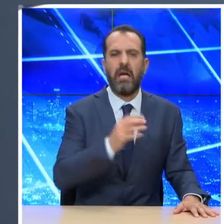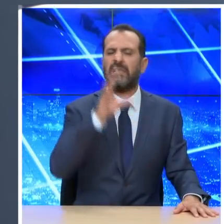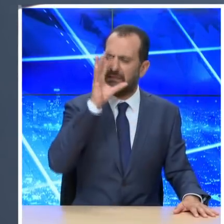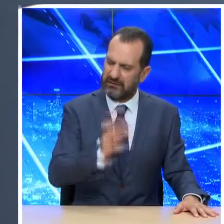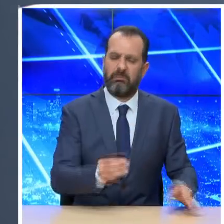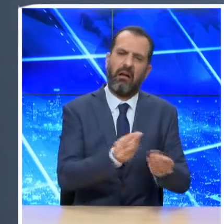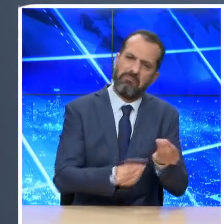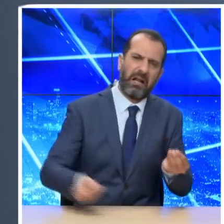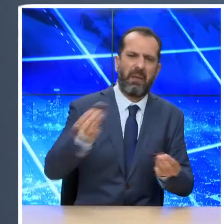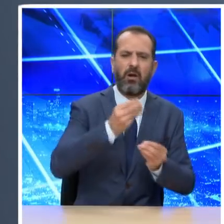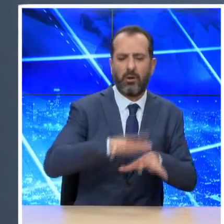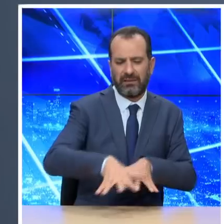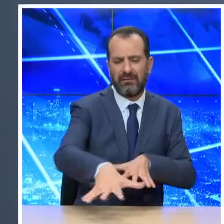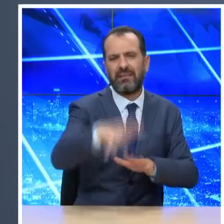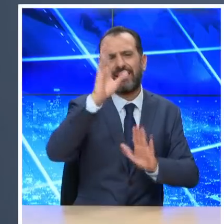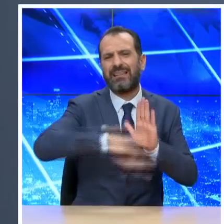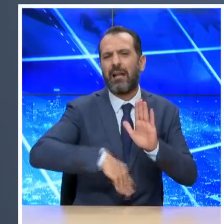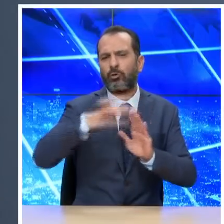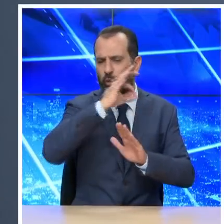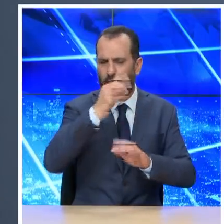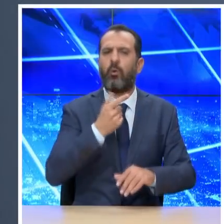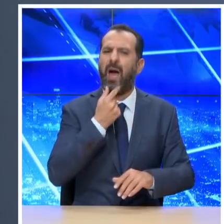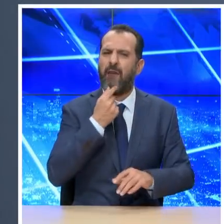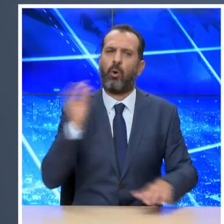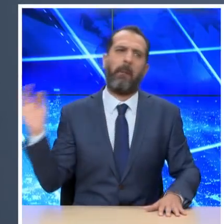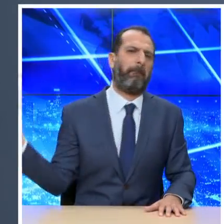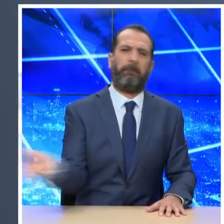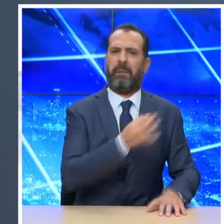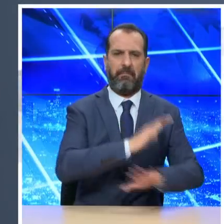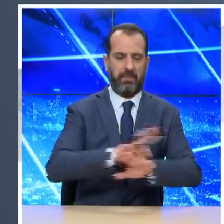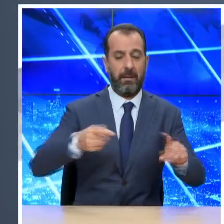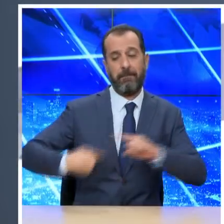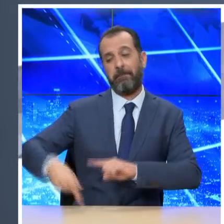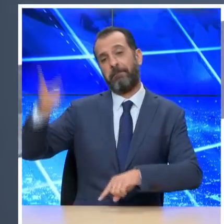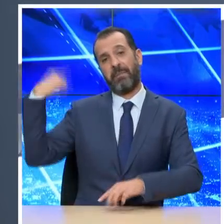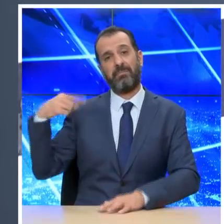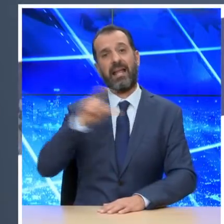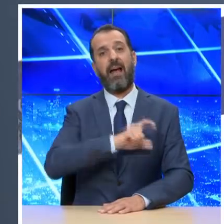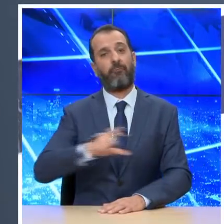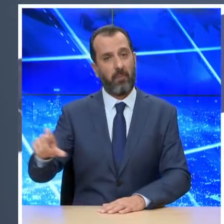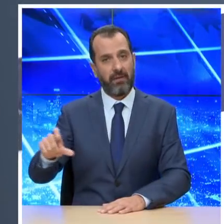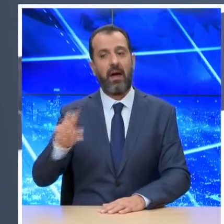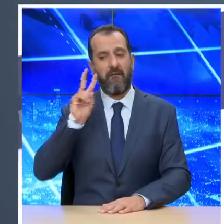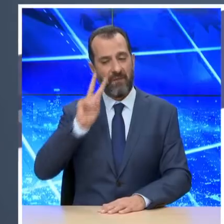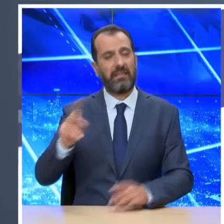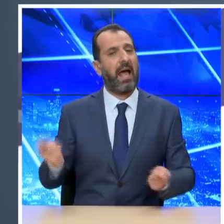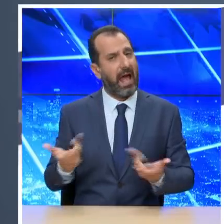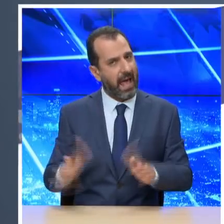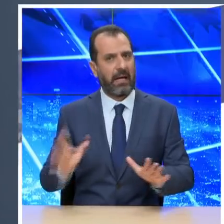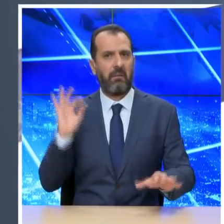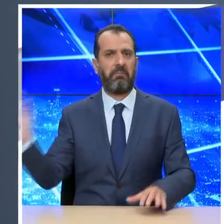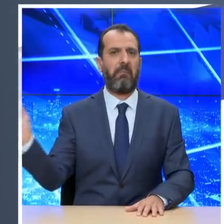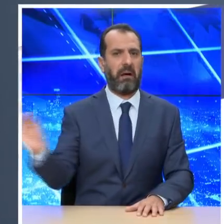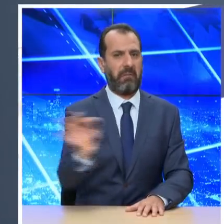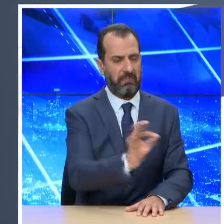μετάδοσης προς το τέλος του Οκτωβρίου. Η προηγούμενη εβδομάδα σημαδεύτηκε για ακόμα μία φορά από γεγονότα υπερμετάδοσης, χαρακτηριστικά